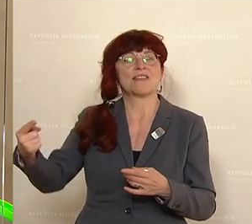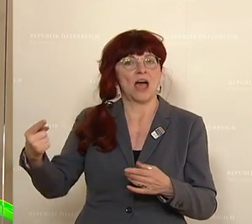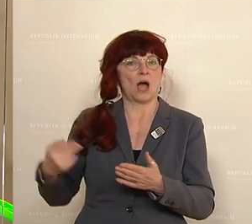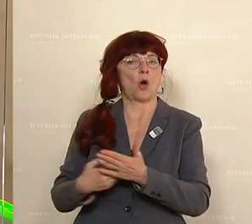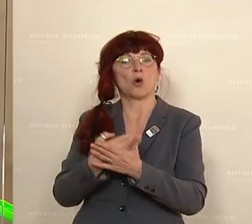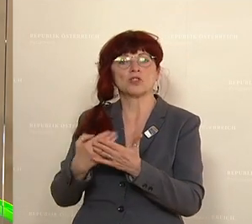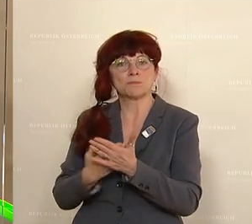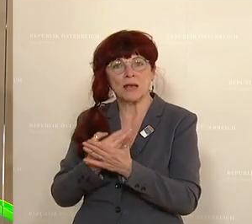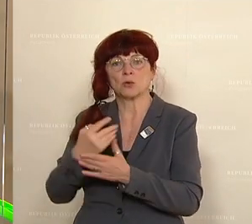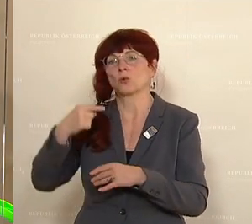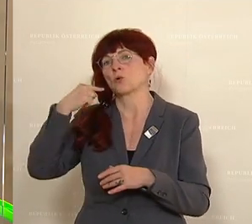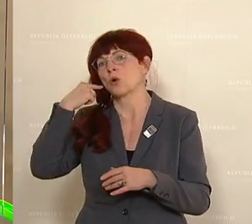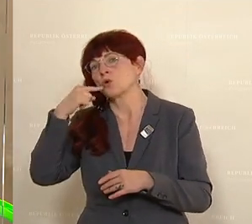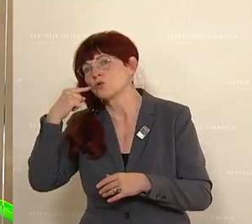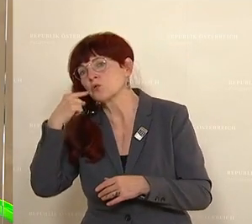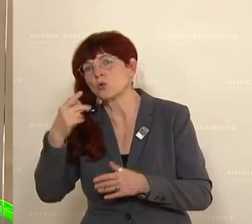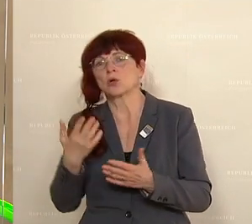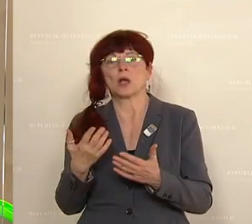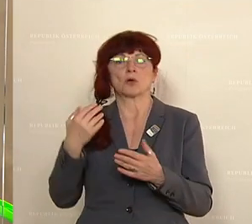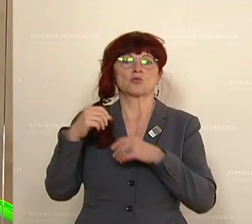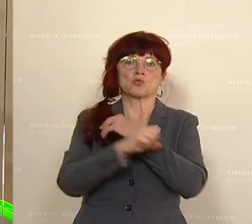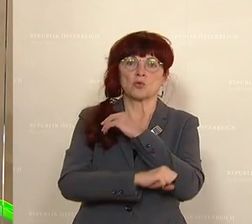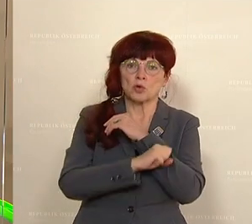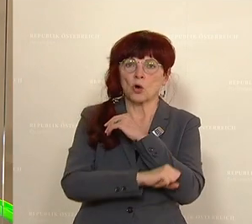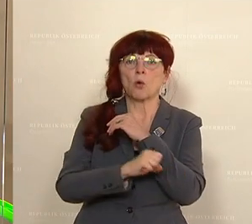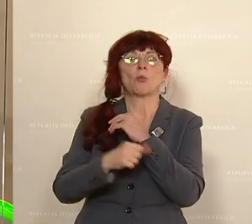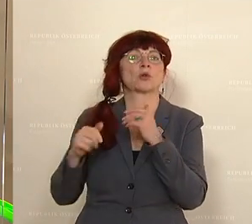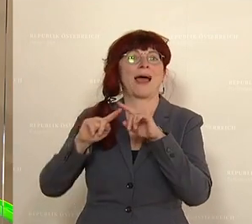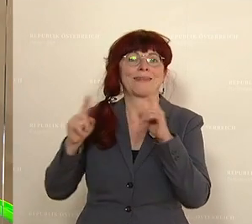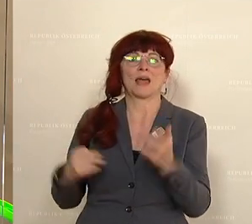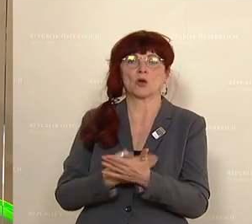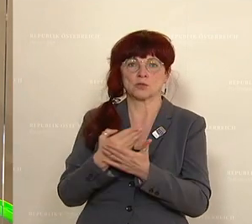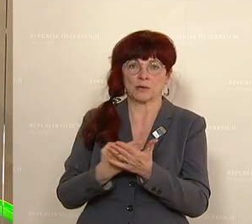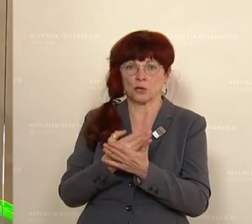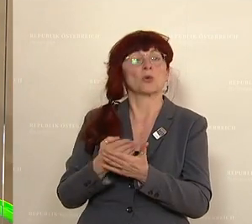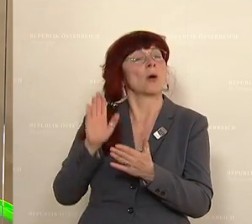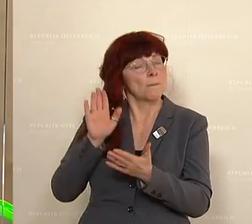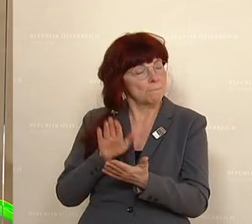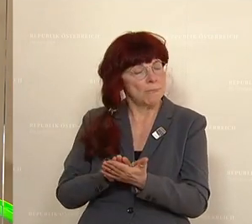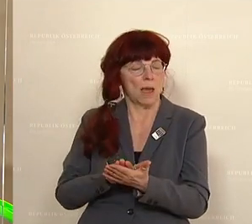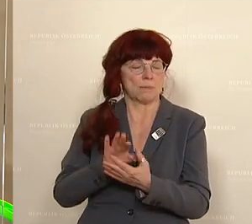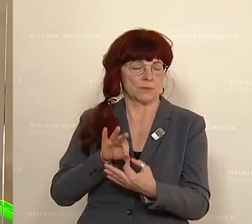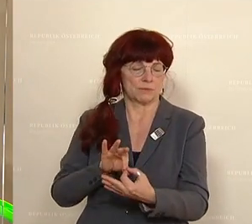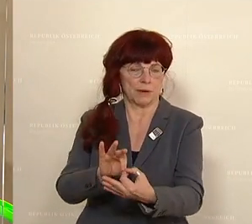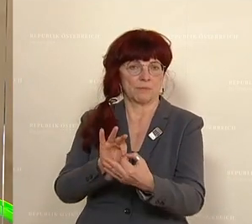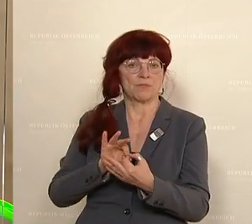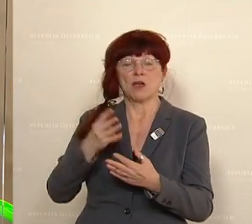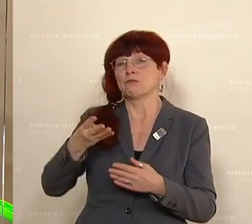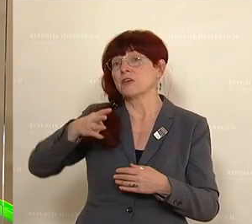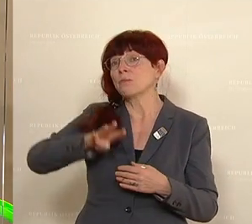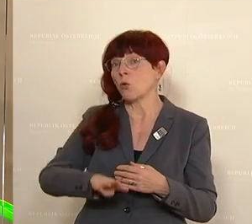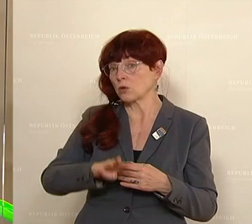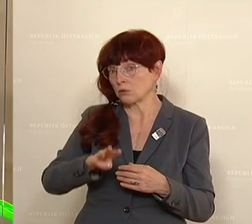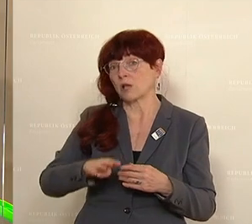Studium oder eine Ausbildung begonnen wird, weiter gewährt ist. Wir verlängern also auch den Bezug der Familienbeihilfe um vier Monate.